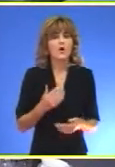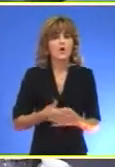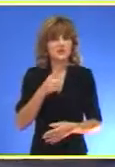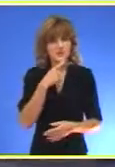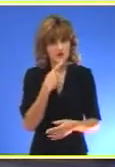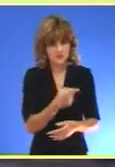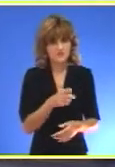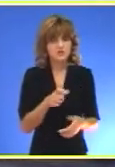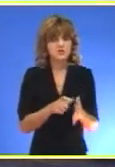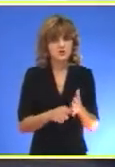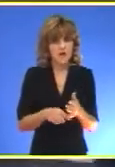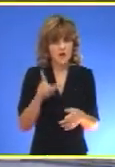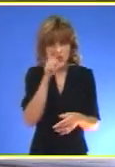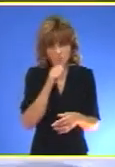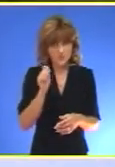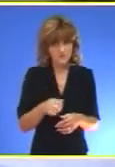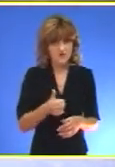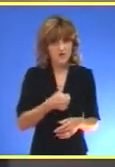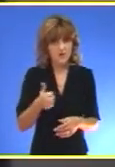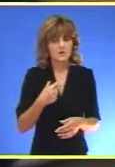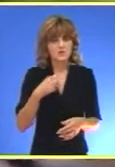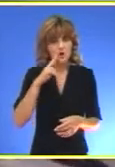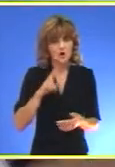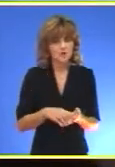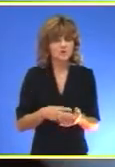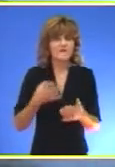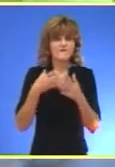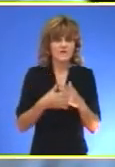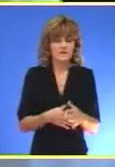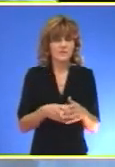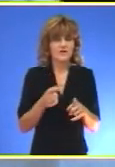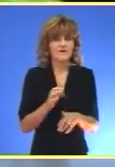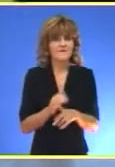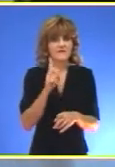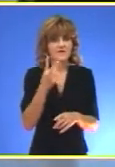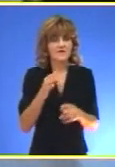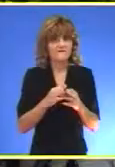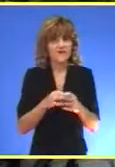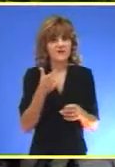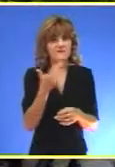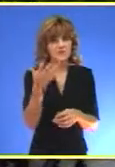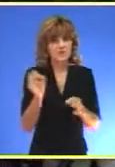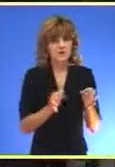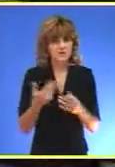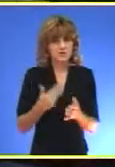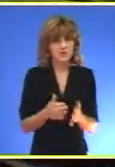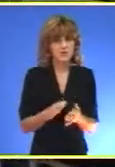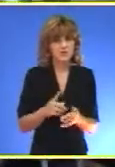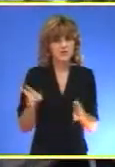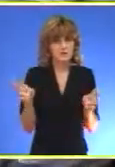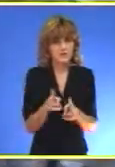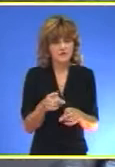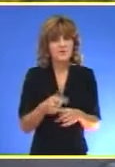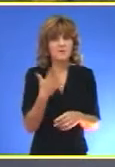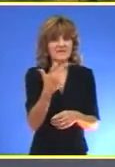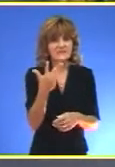rekao Članovi opštinskog veća Jednoglasno odlučili Da firmi FIVA Za 25% umanje troškove Koji iznose preko 53